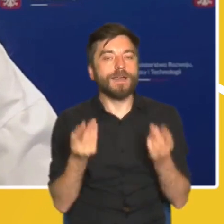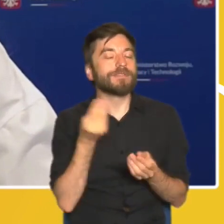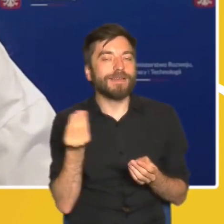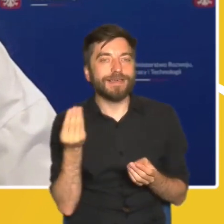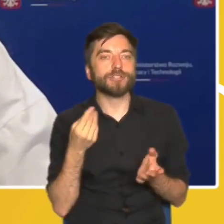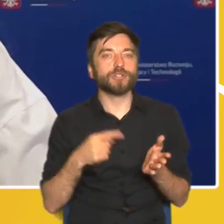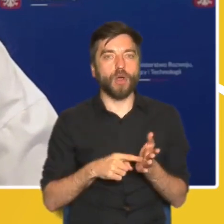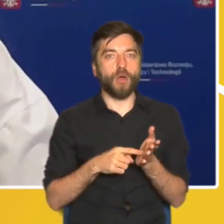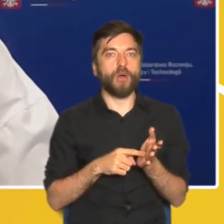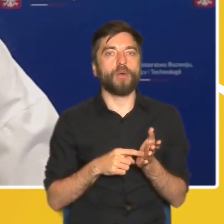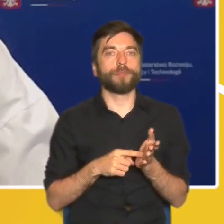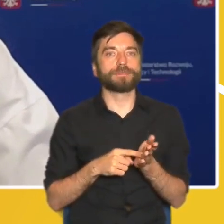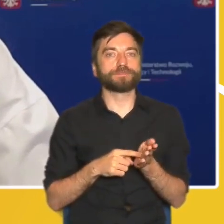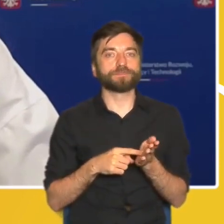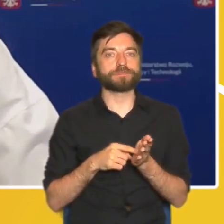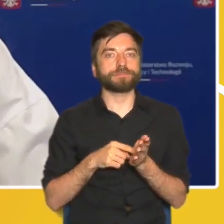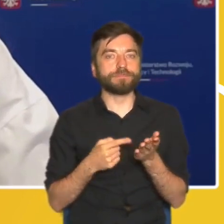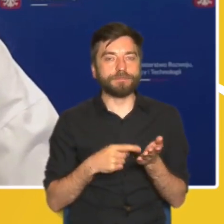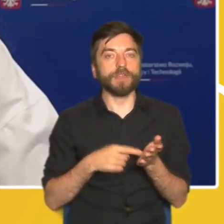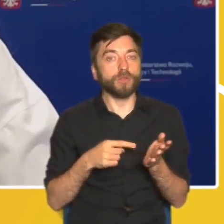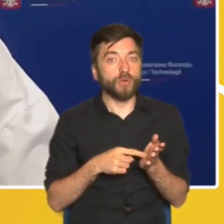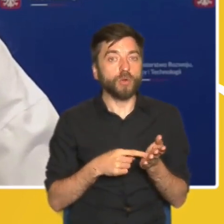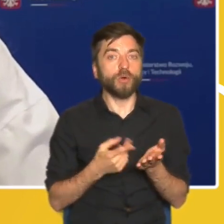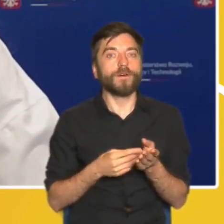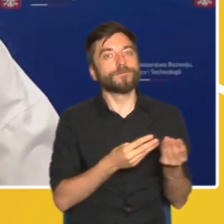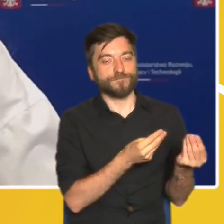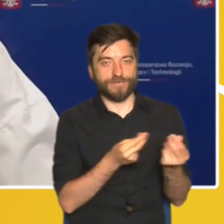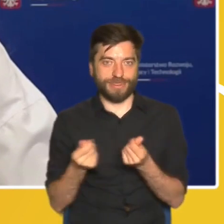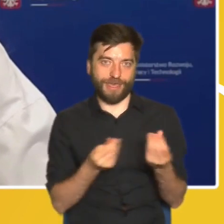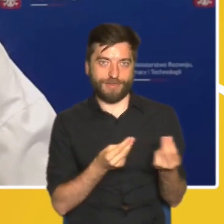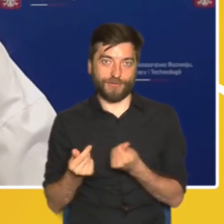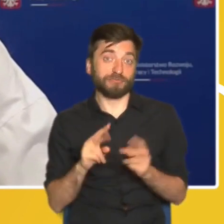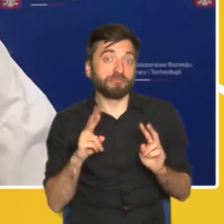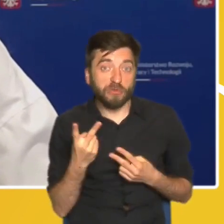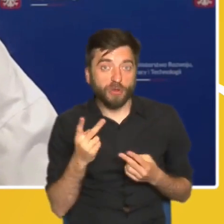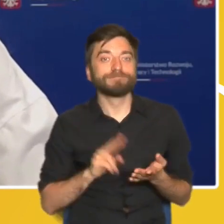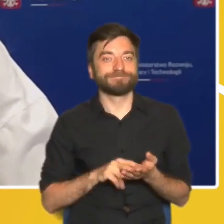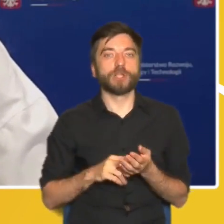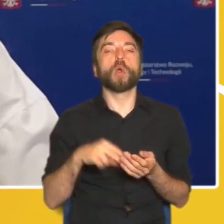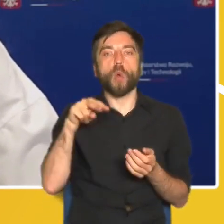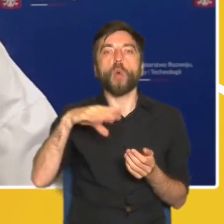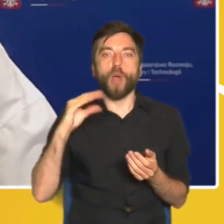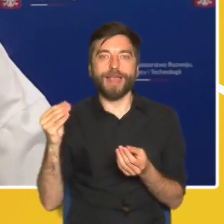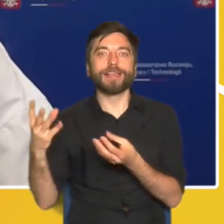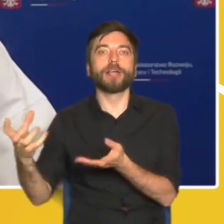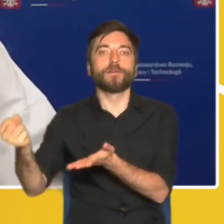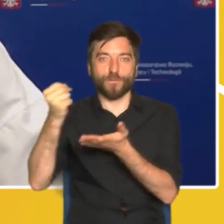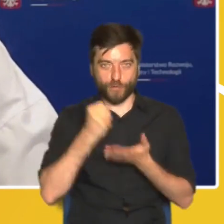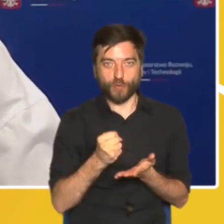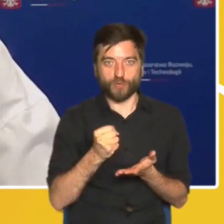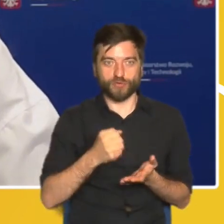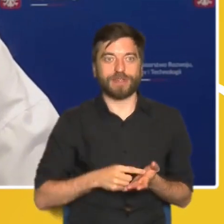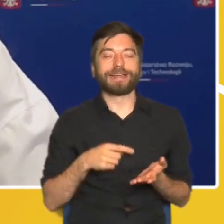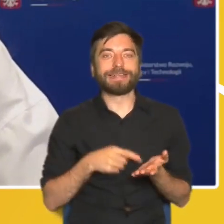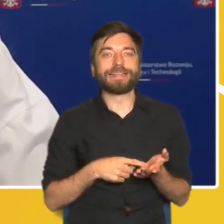rozwiązań ma też aspekt finansowy, czyli środki unijne z funduszu odbudowy przeznaczone